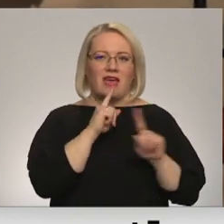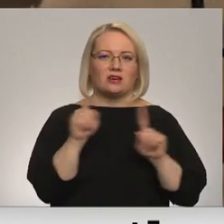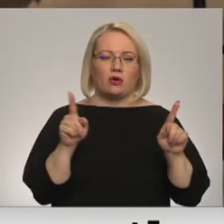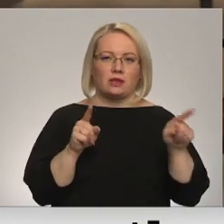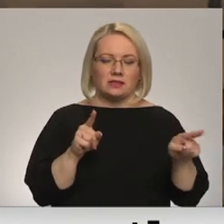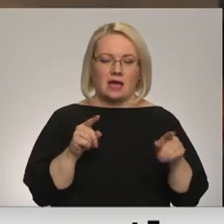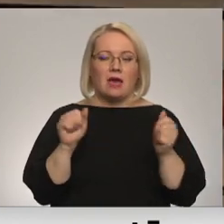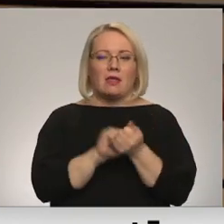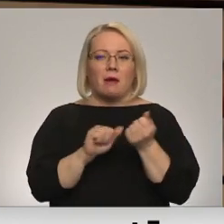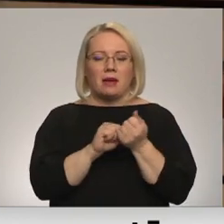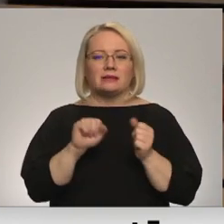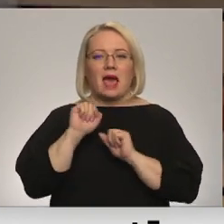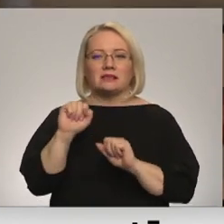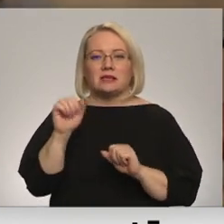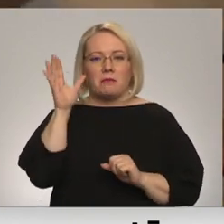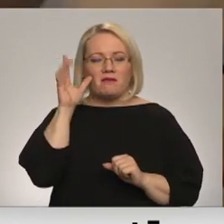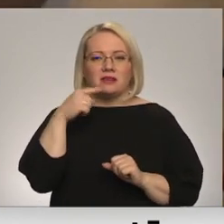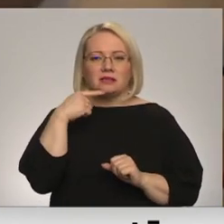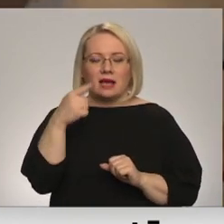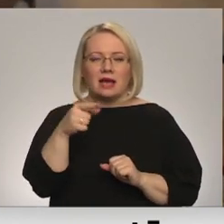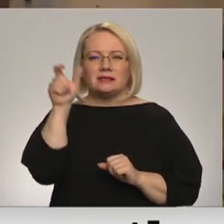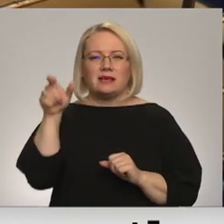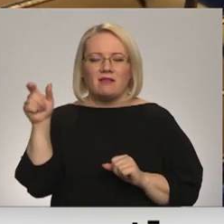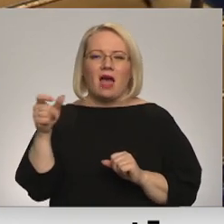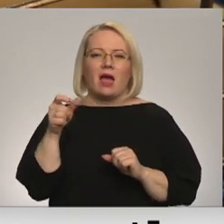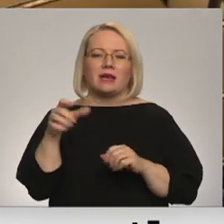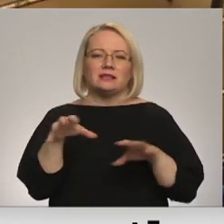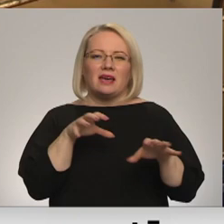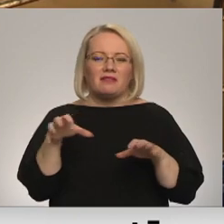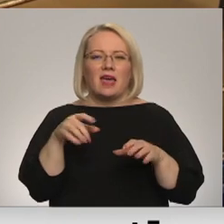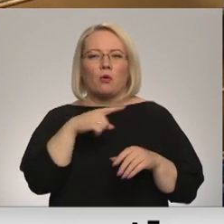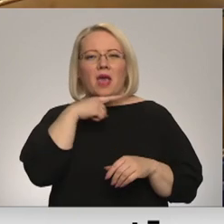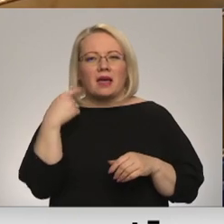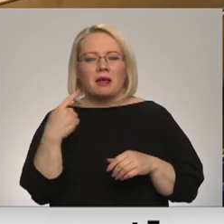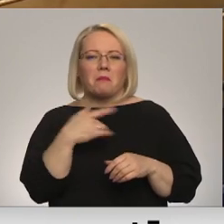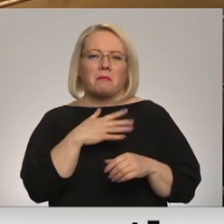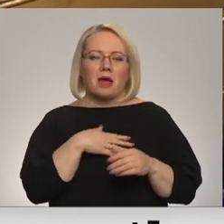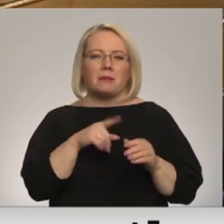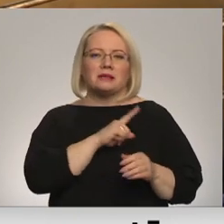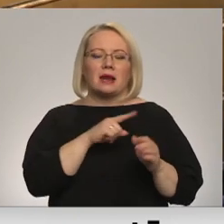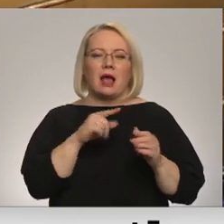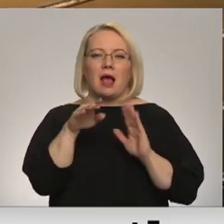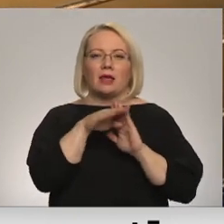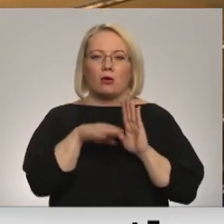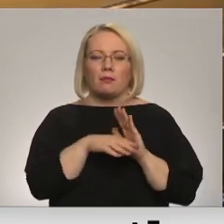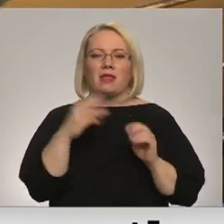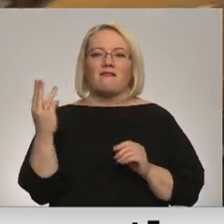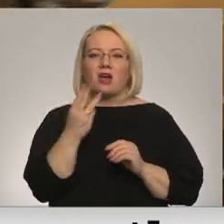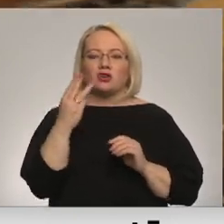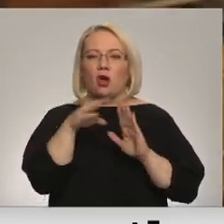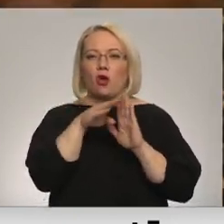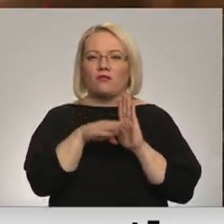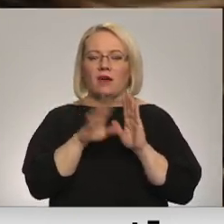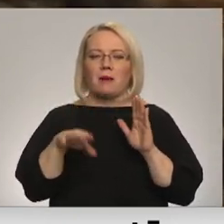pārvalde vērš uzmanības to, ka dzīvnieks no dažādām cilvēku iegribām sarga vairāk likumi. Piemēram, Vašingtonas konvencija par